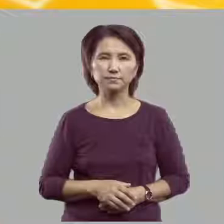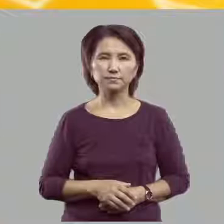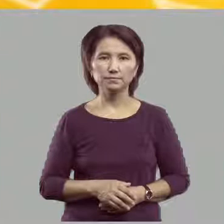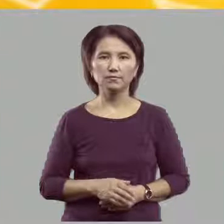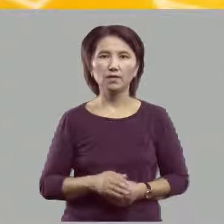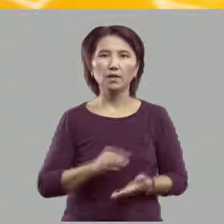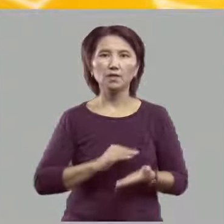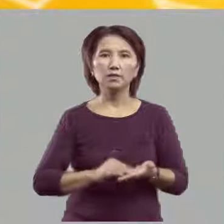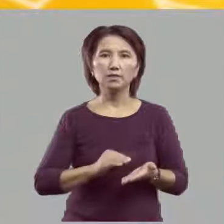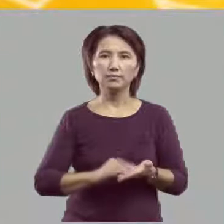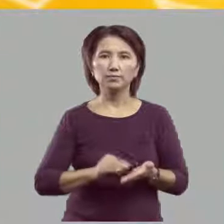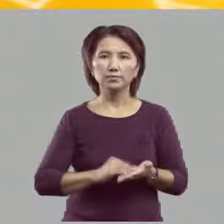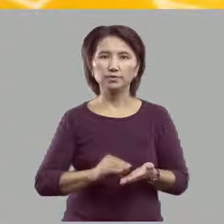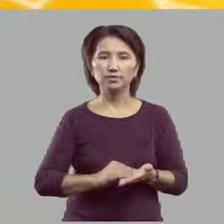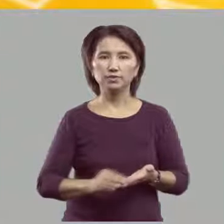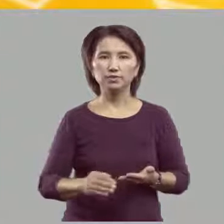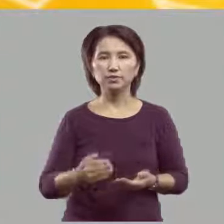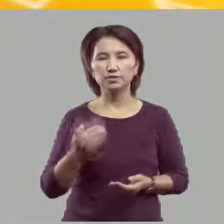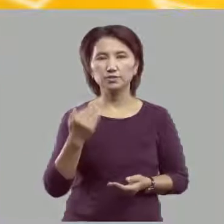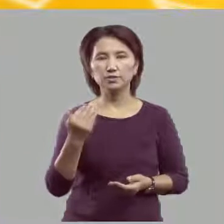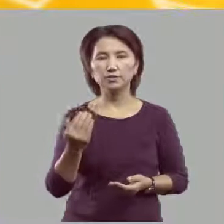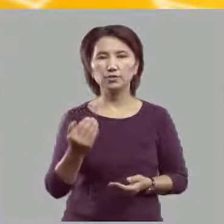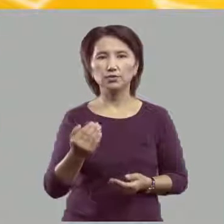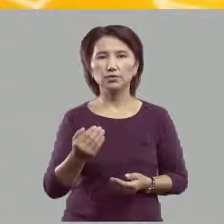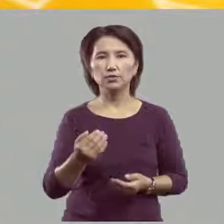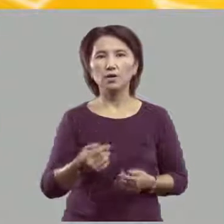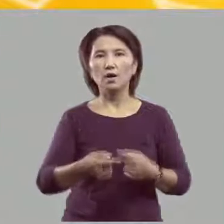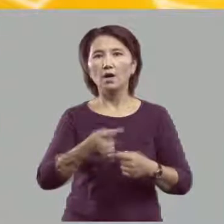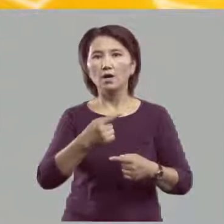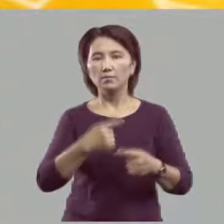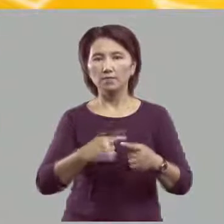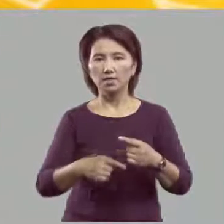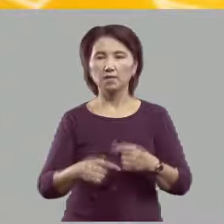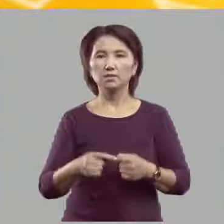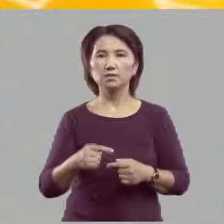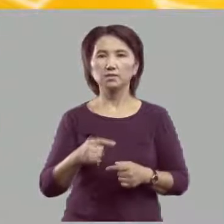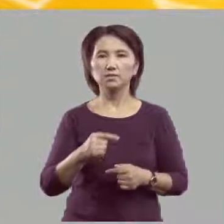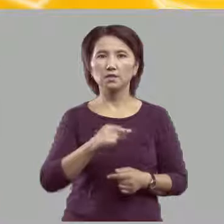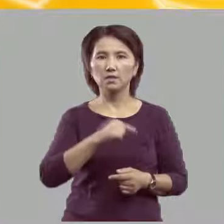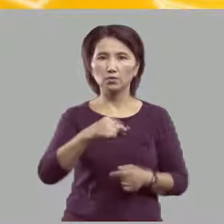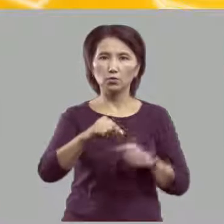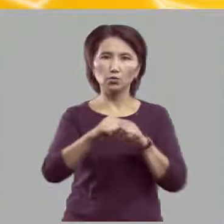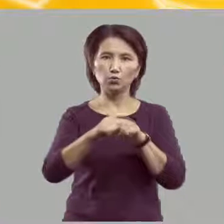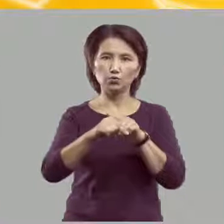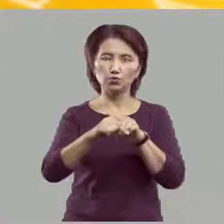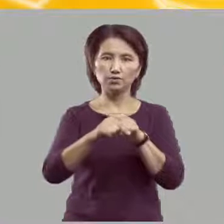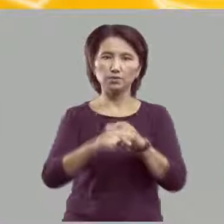Напишите её обратной стороной ручки на ладошке.